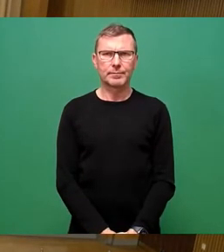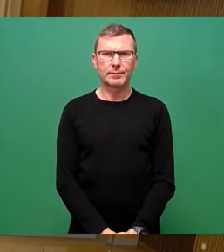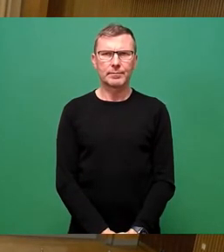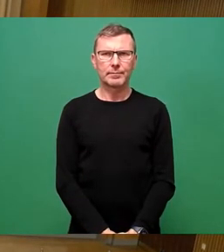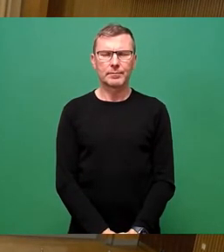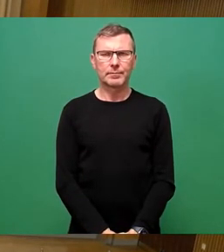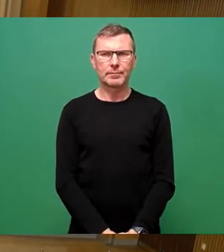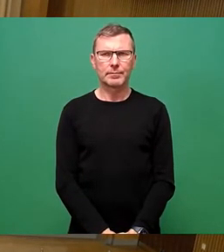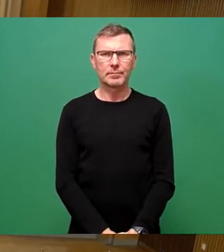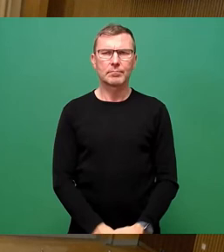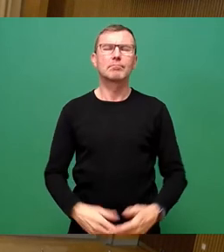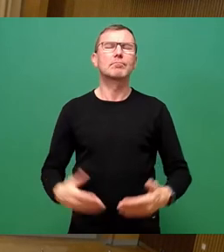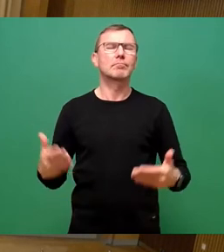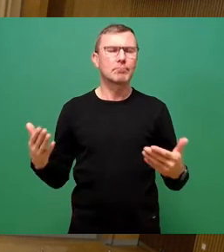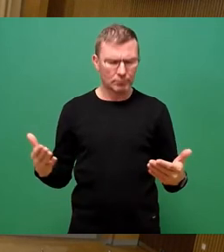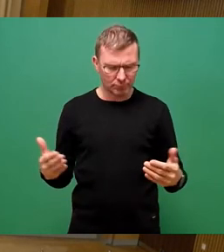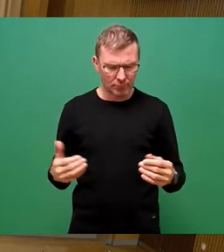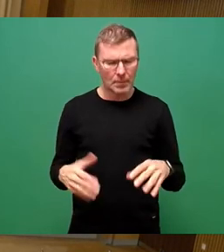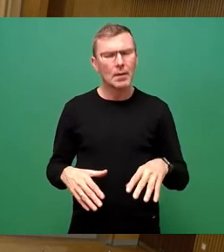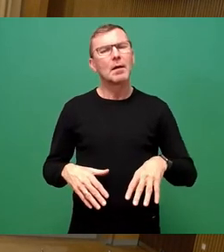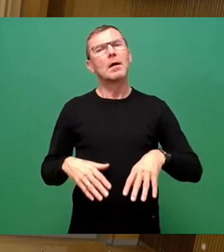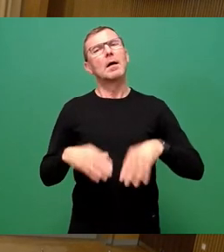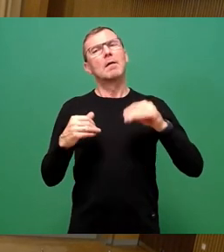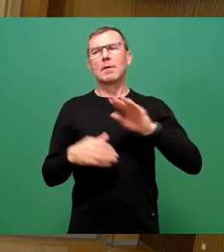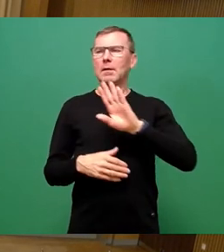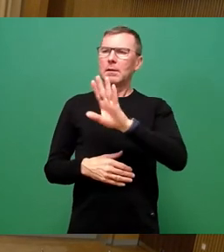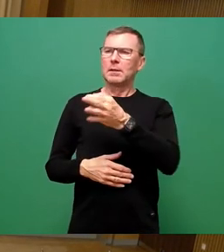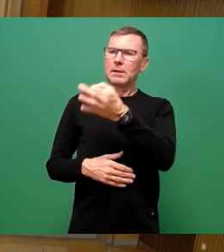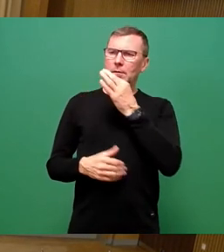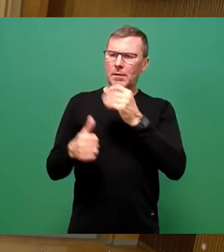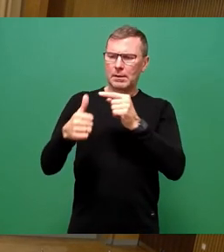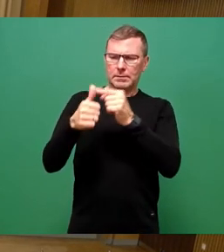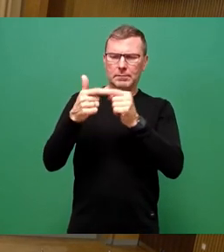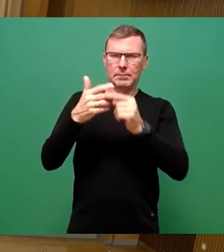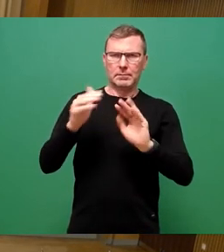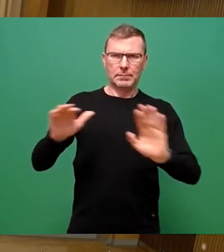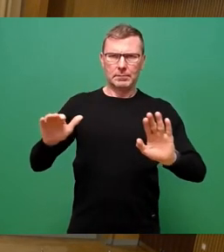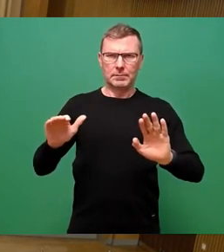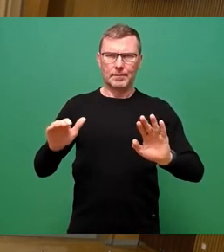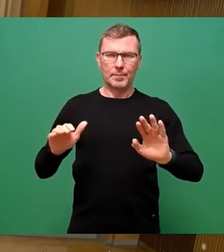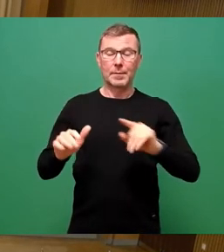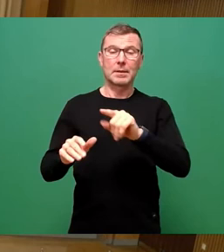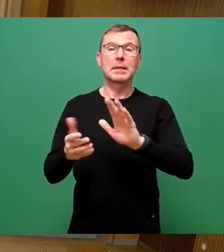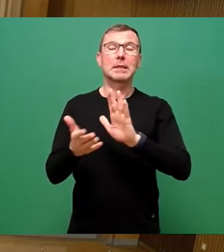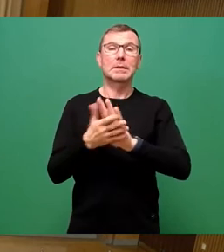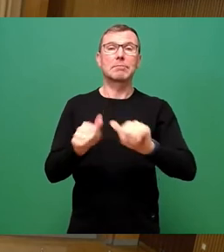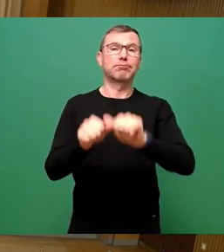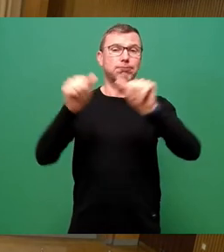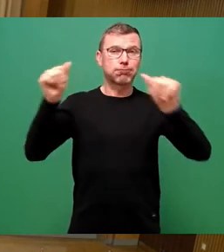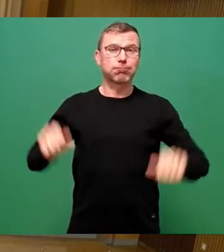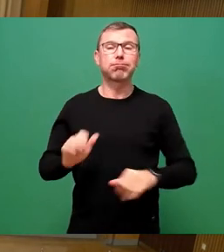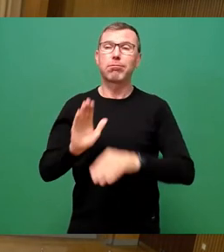Also, fangen wir mal an, was Ihre Fragen angeht. Auch das ist natürlich eine Wust von Daten,